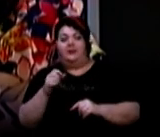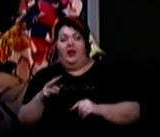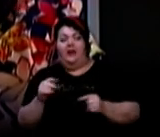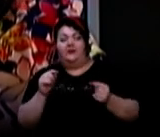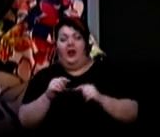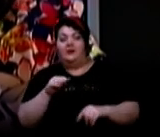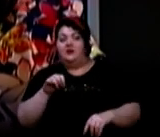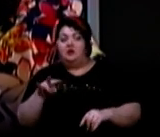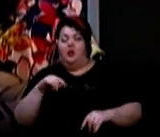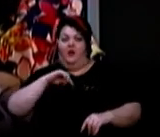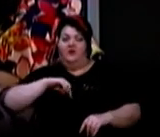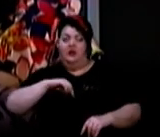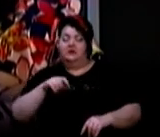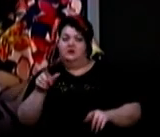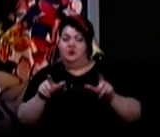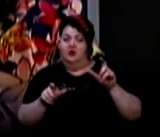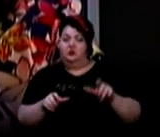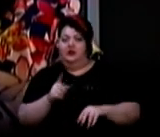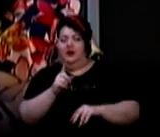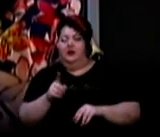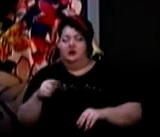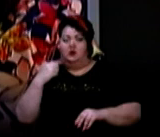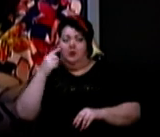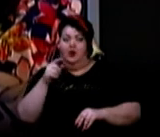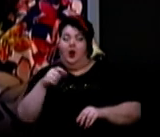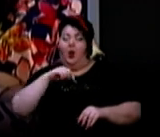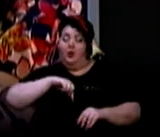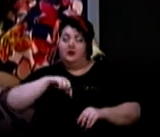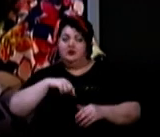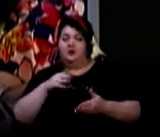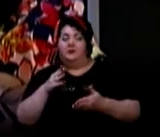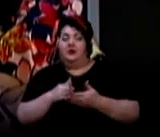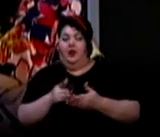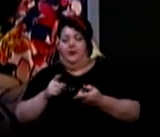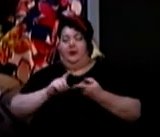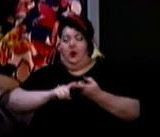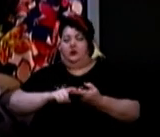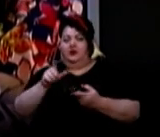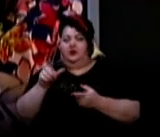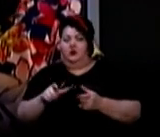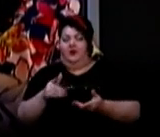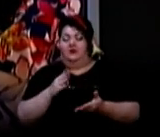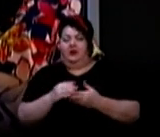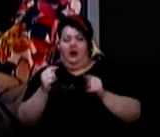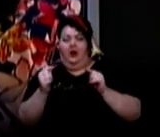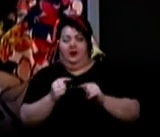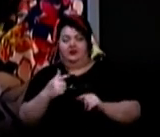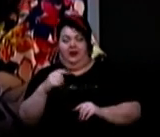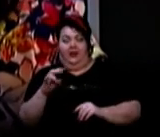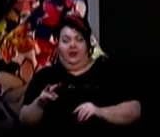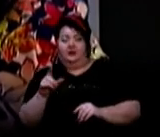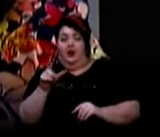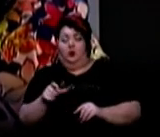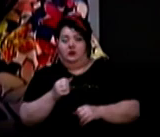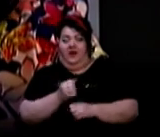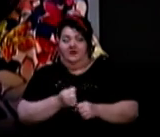в організмі людини. Тобто, на кожний організм, який є зовні, при контакті з людиною, він дає нам антиген, і людина виробляє